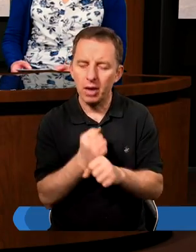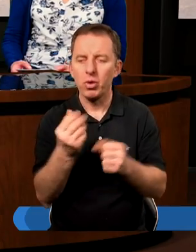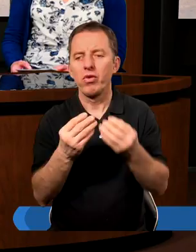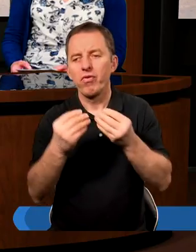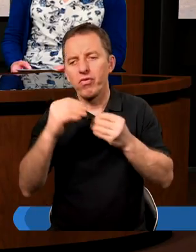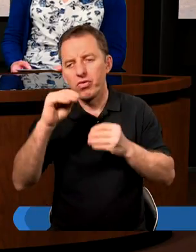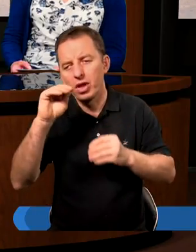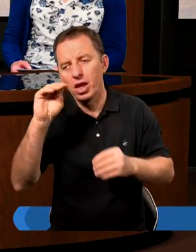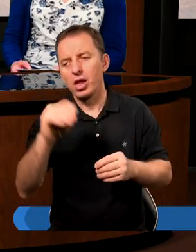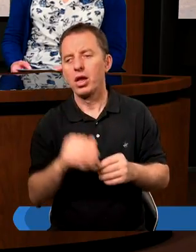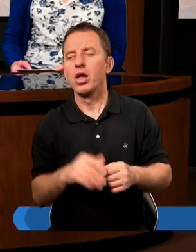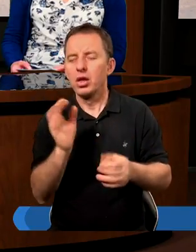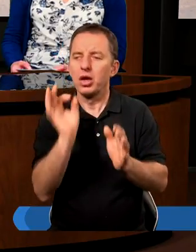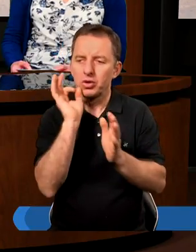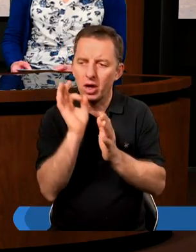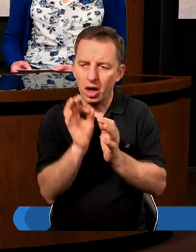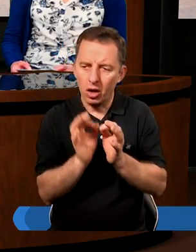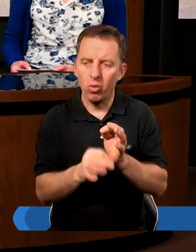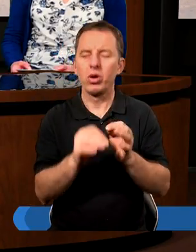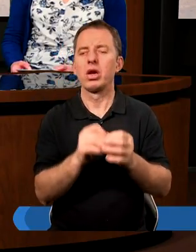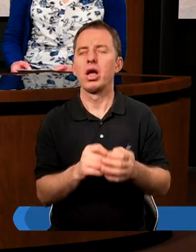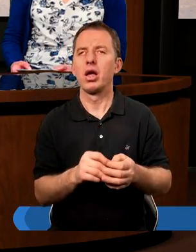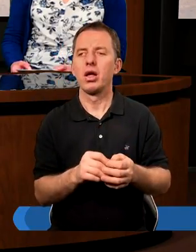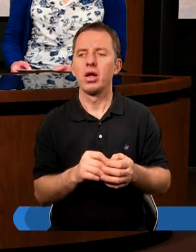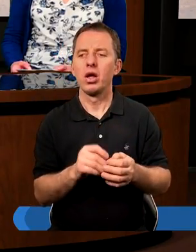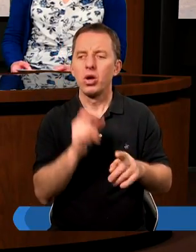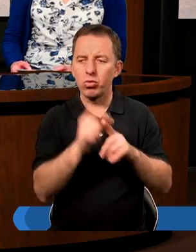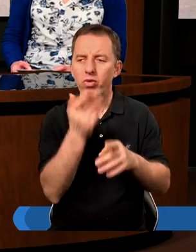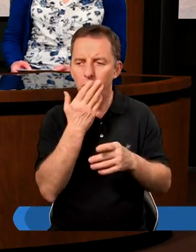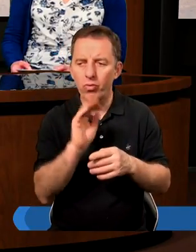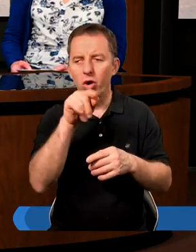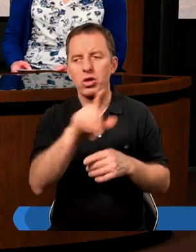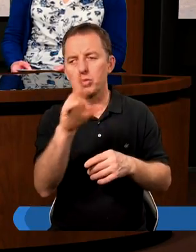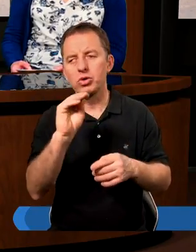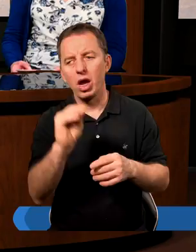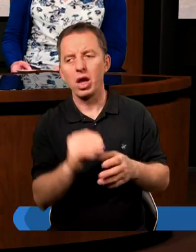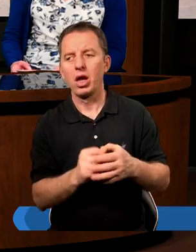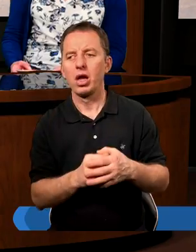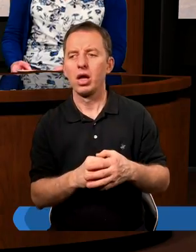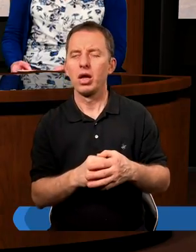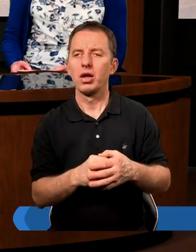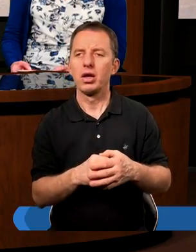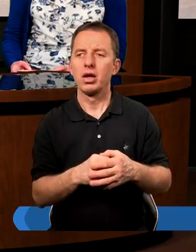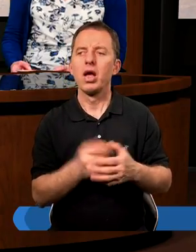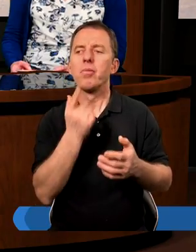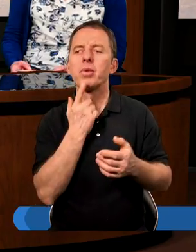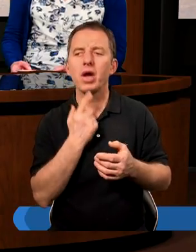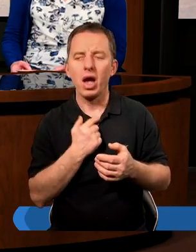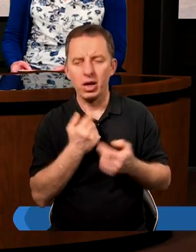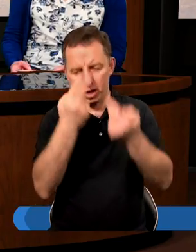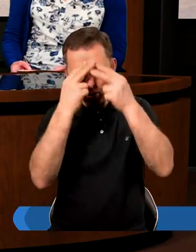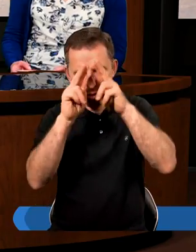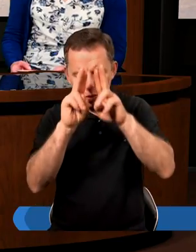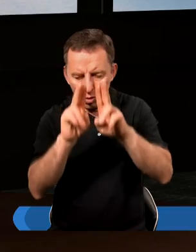wielki. Ale chyba tutaj szczególnie te słowa mówią mi o tym, że pragnie